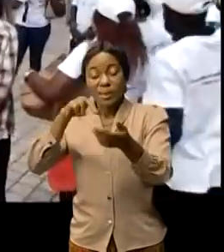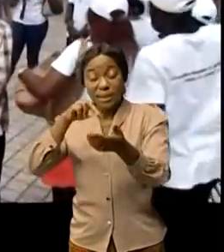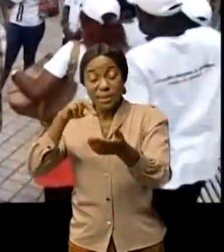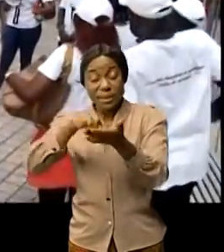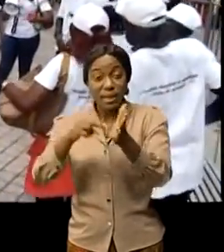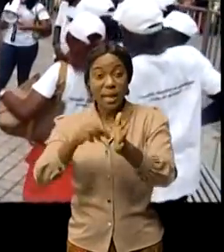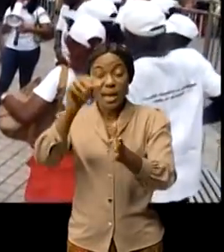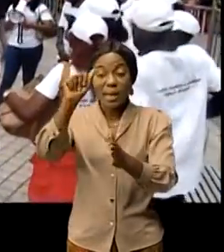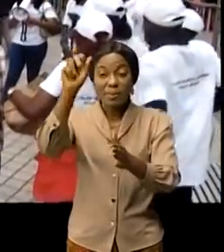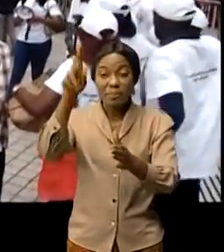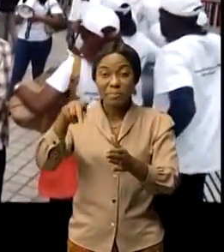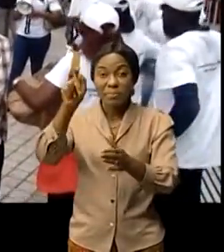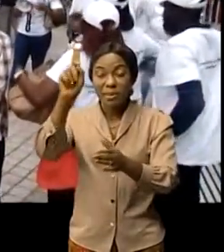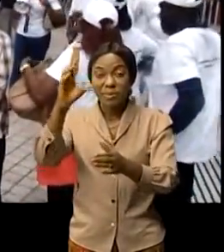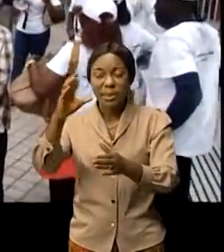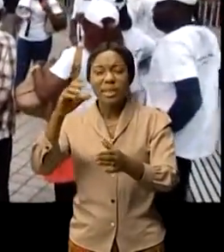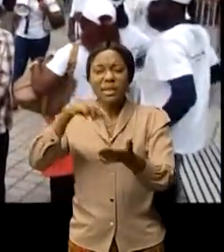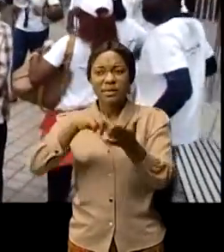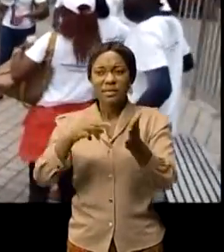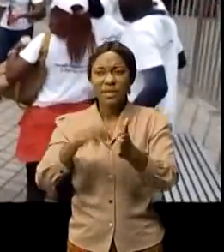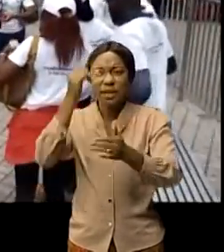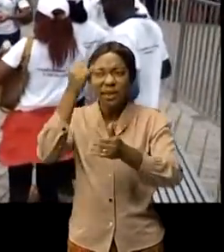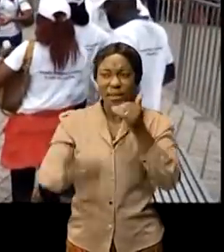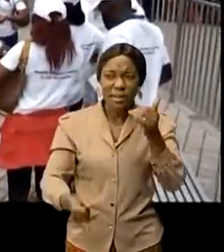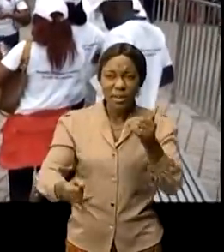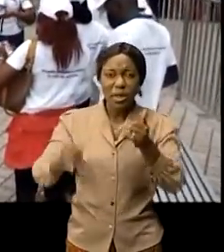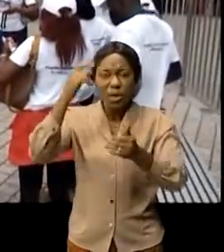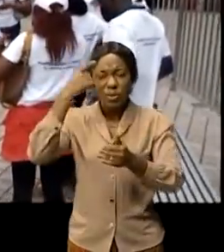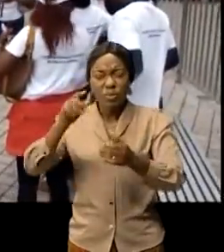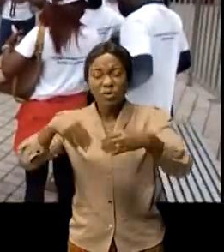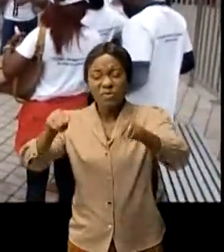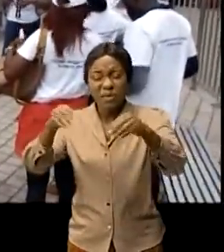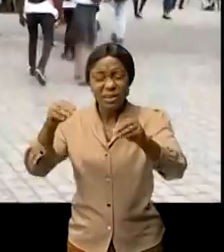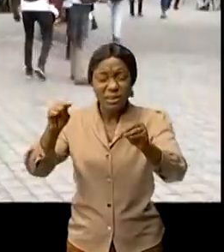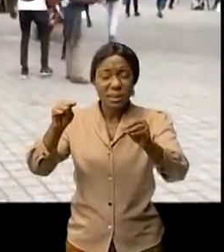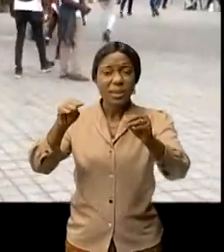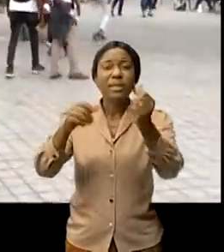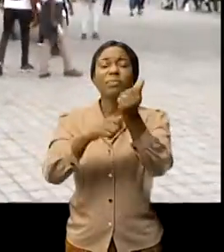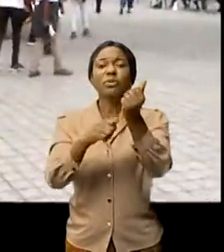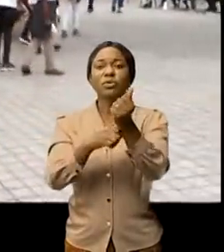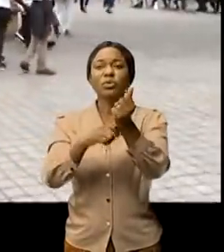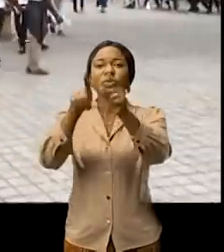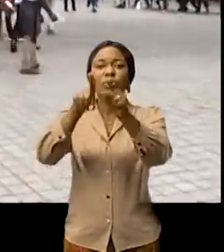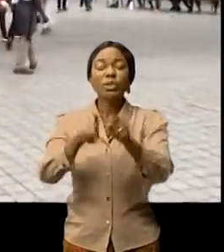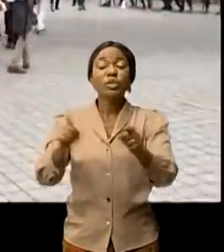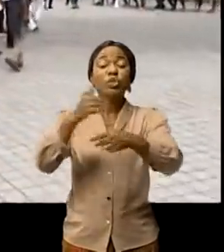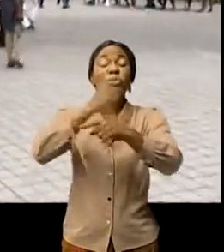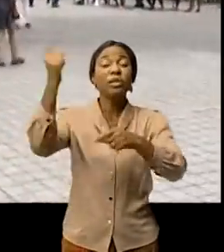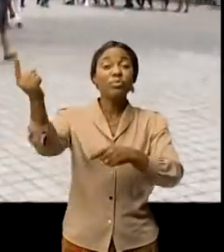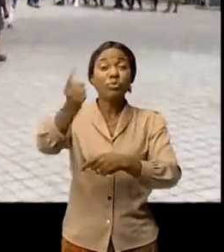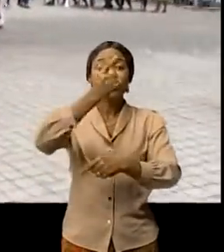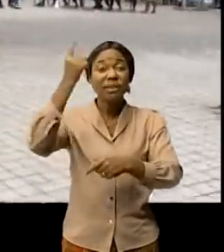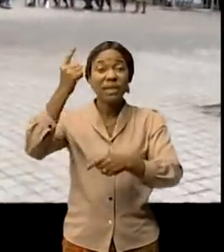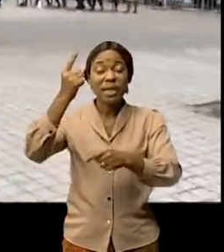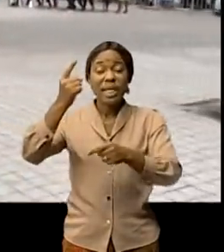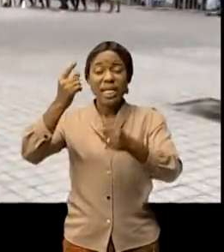s'est imposée d'illuminer la population avec des informations sur la traite et ses diverses formes. En marge de la journée mondiale de la dignité